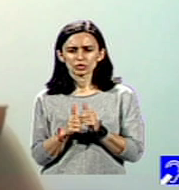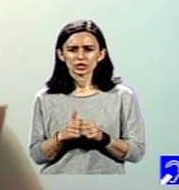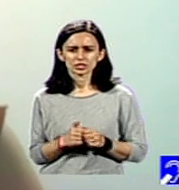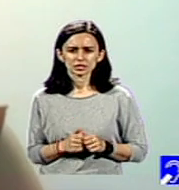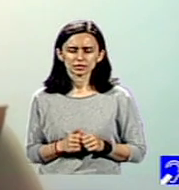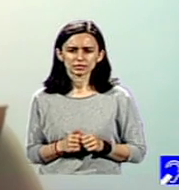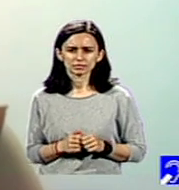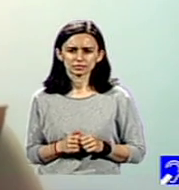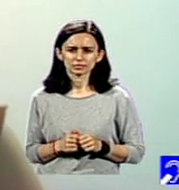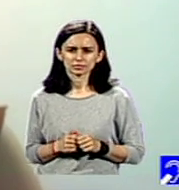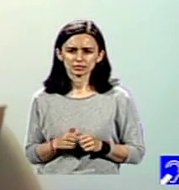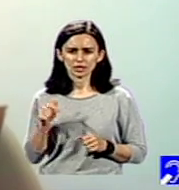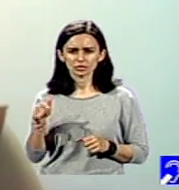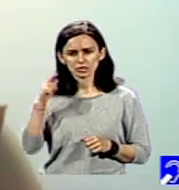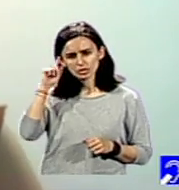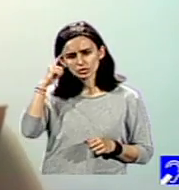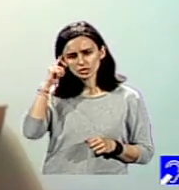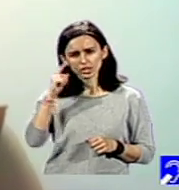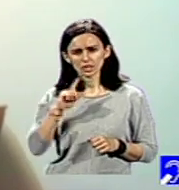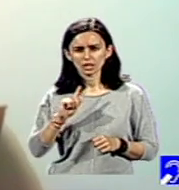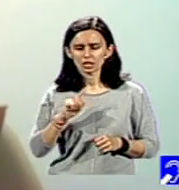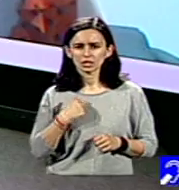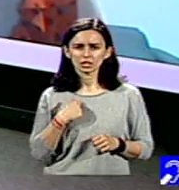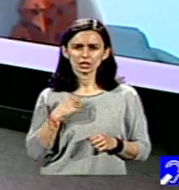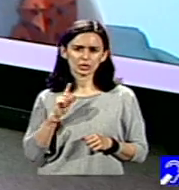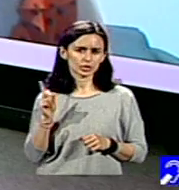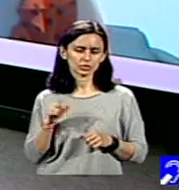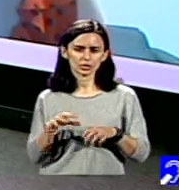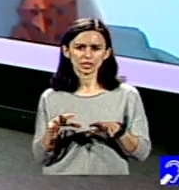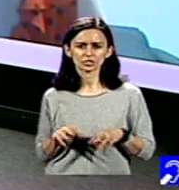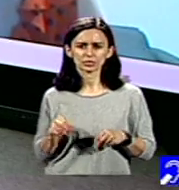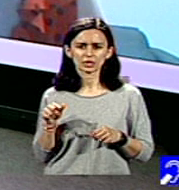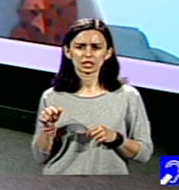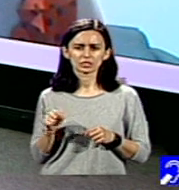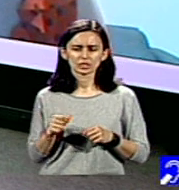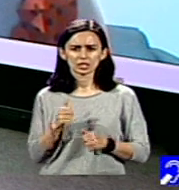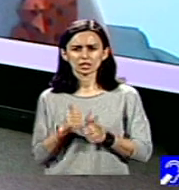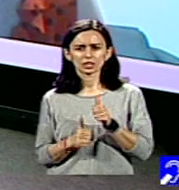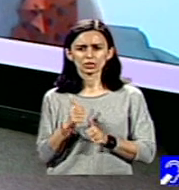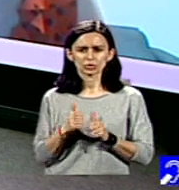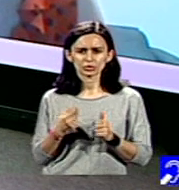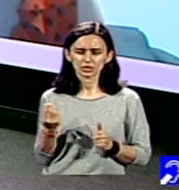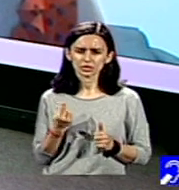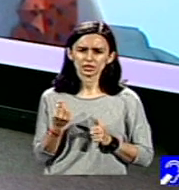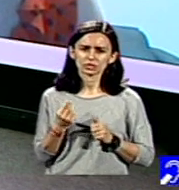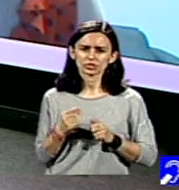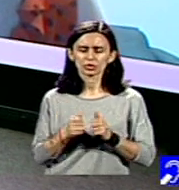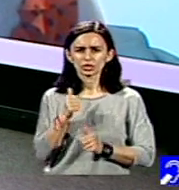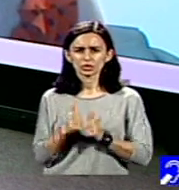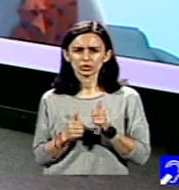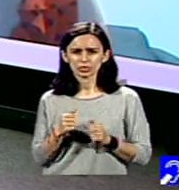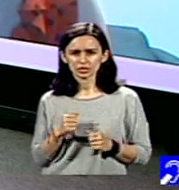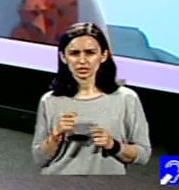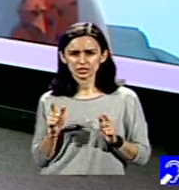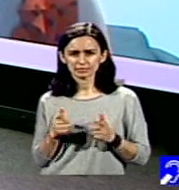îți dai seama că eu nu sunt neapărat de acord cu genul ăsta de concurs, adică, de ce un concurs muzical special pentru nevăzători.